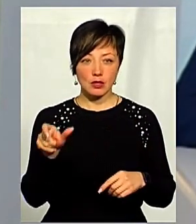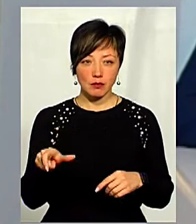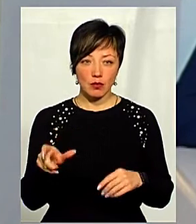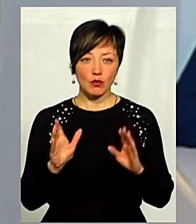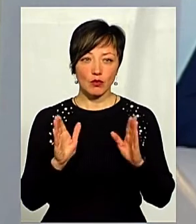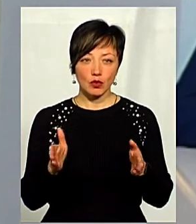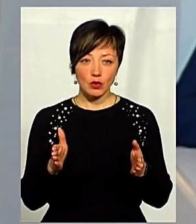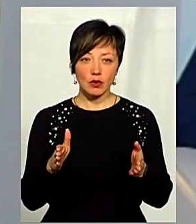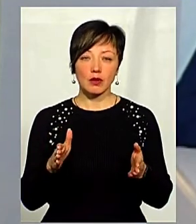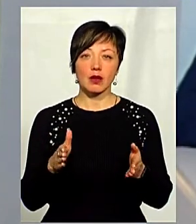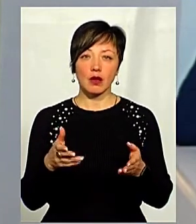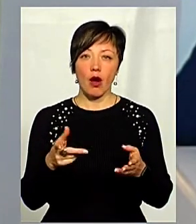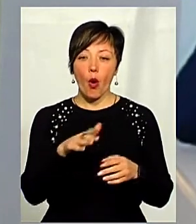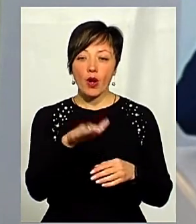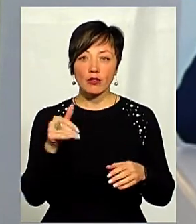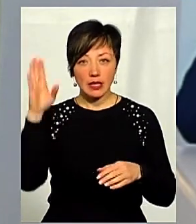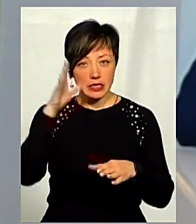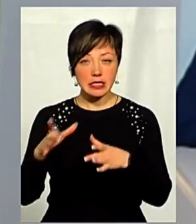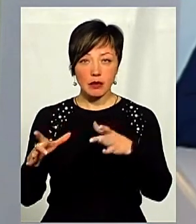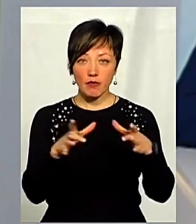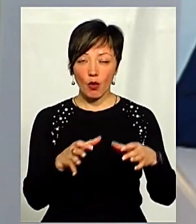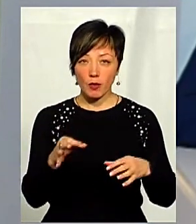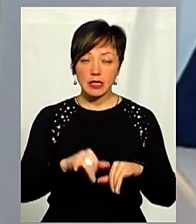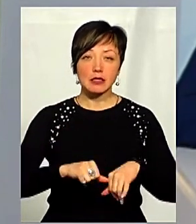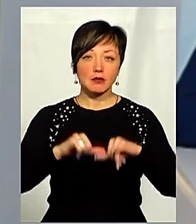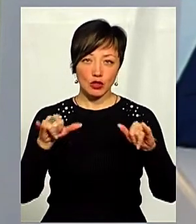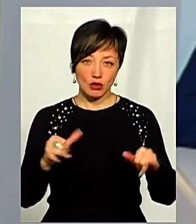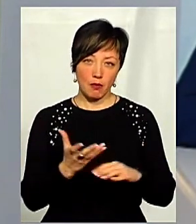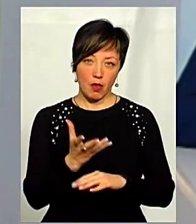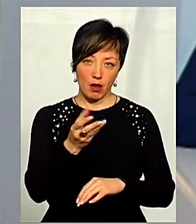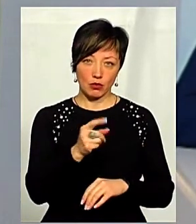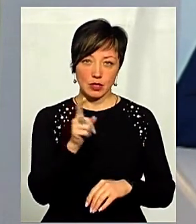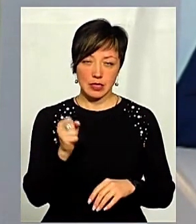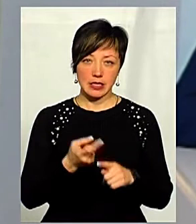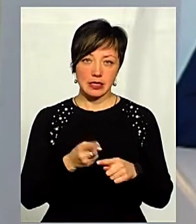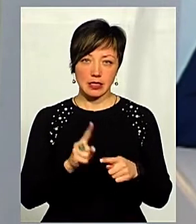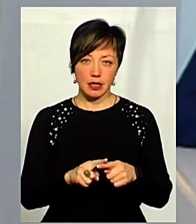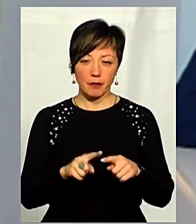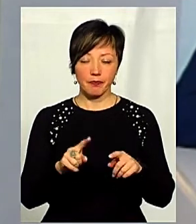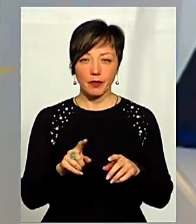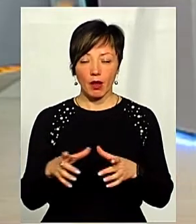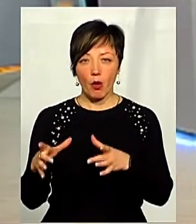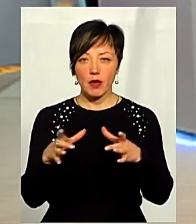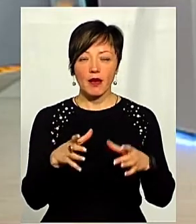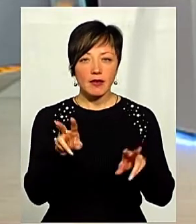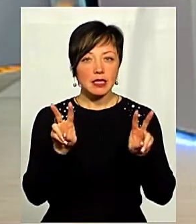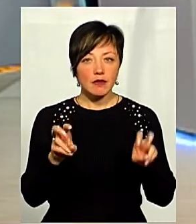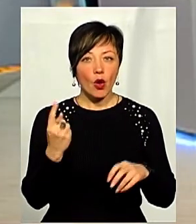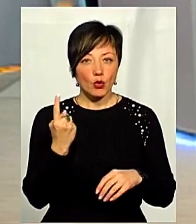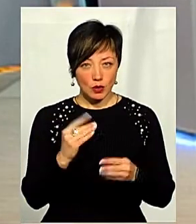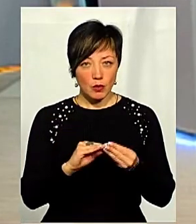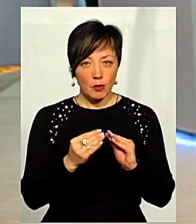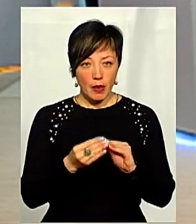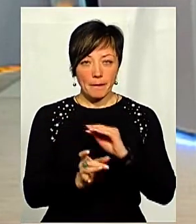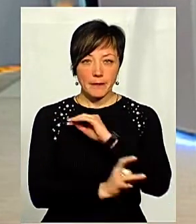будуть орендувати ставки в нашій області, чим збільшили, значно збільшили орендну плату за саме ці об'єкти. Пане Дмитре, ви назвали одну